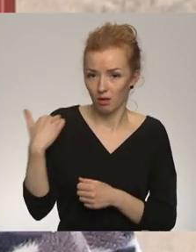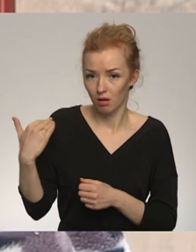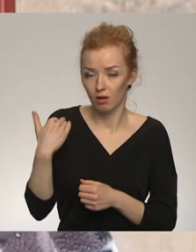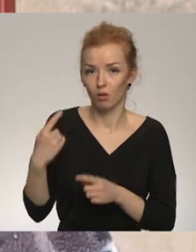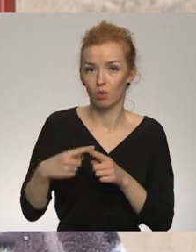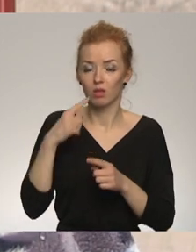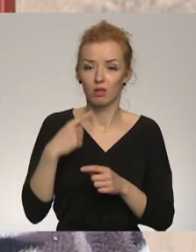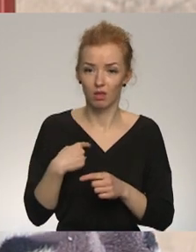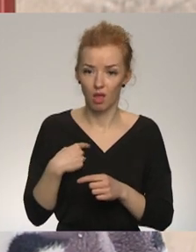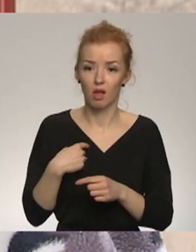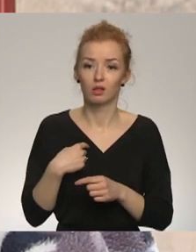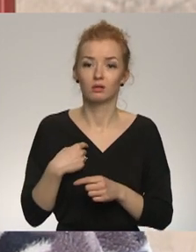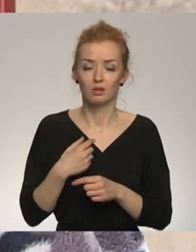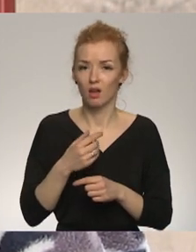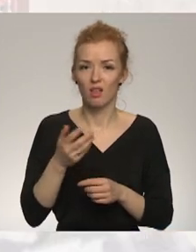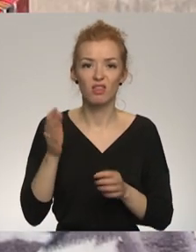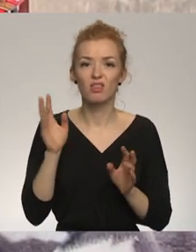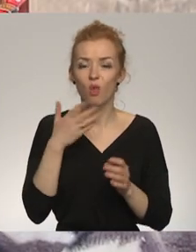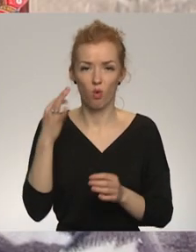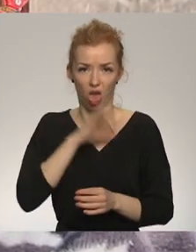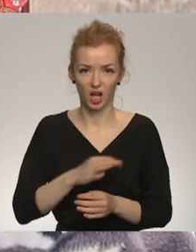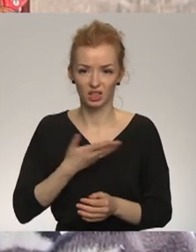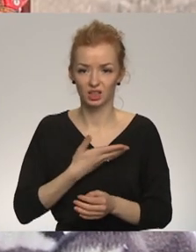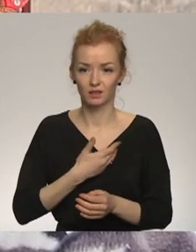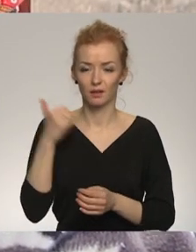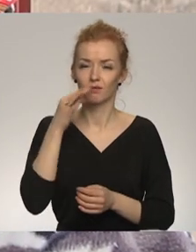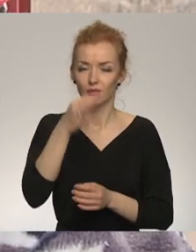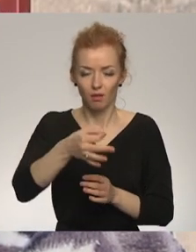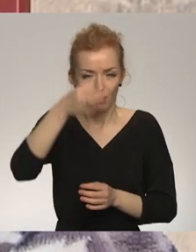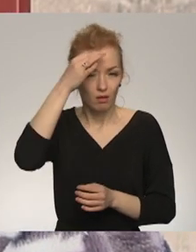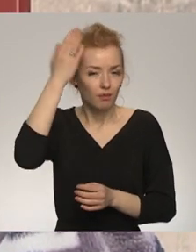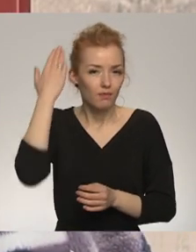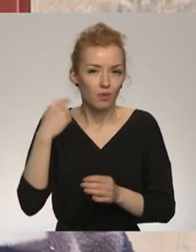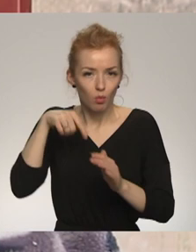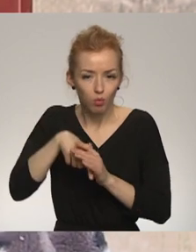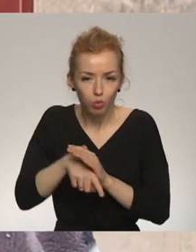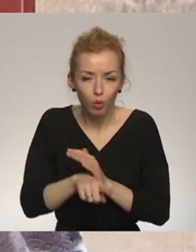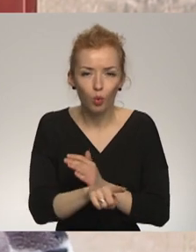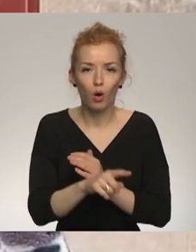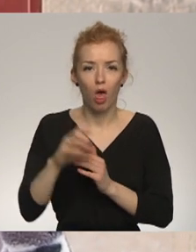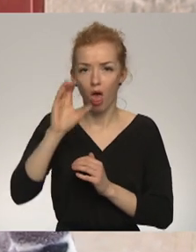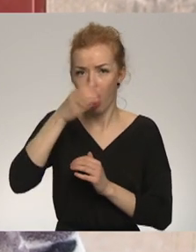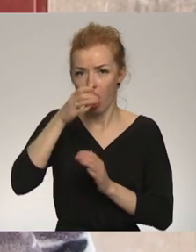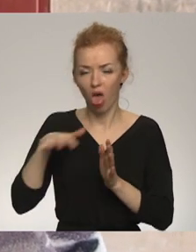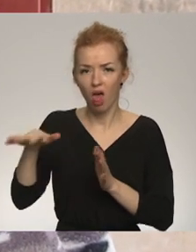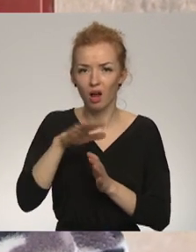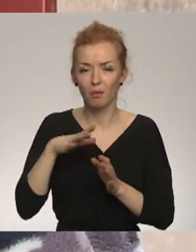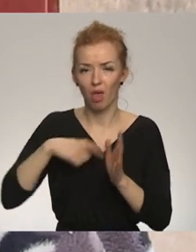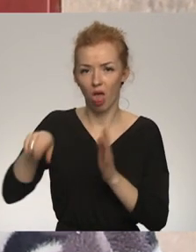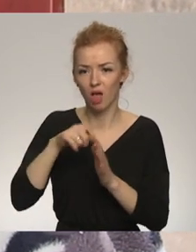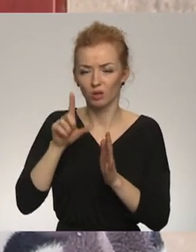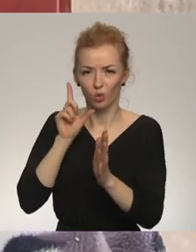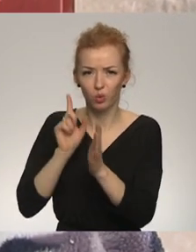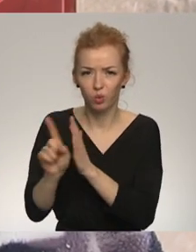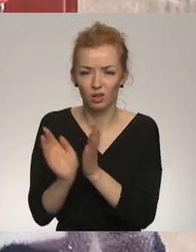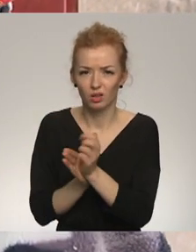teicu, nav dzīvotu vērts vērts. Atceros pa bunkuriem, pēc samu pieērģiem kaut kuras pie kāda ezera aizbraucām.